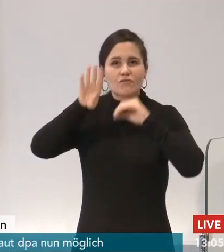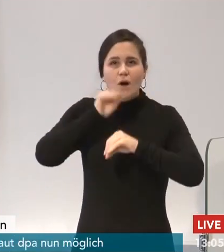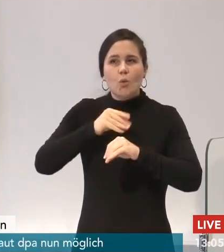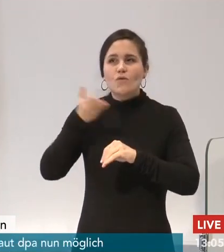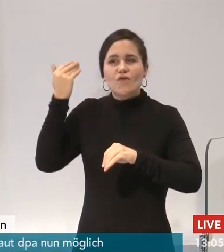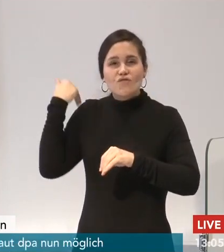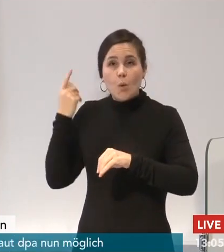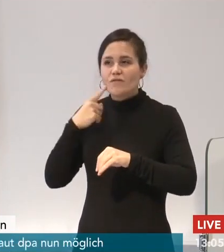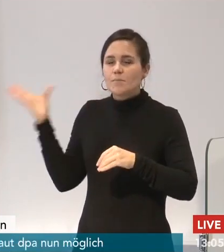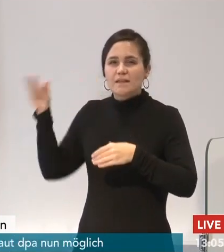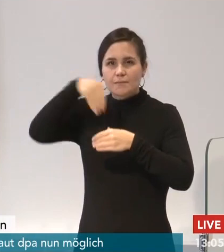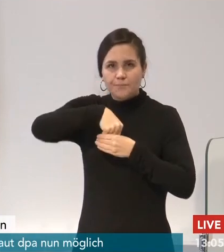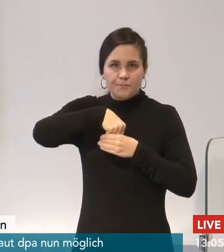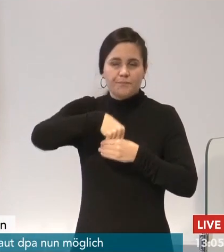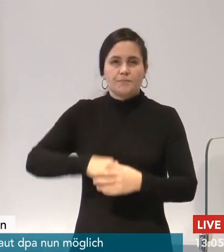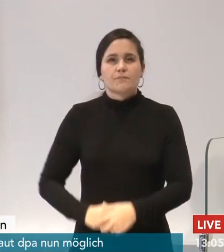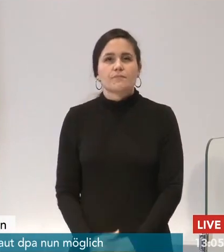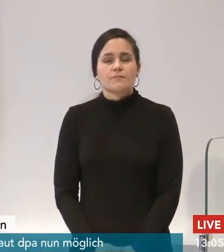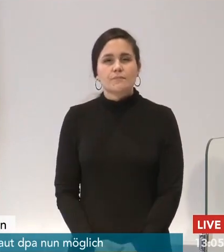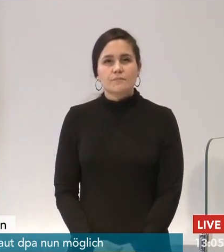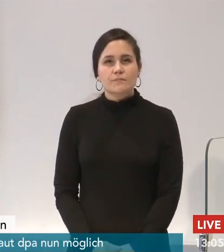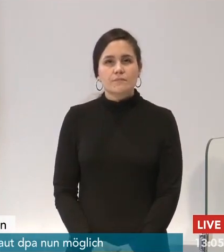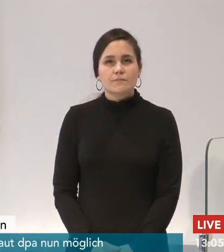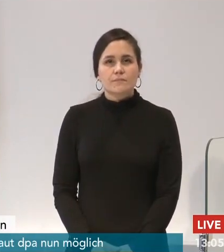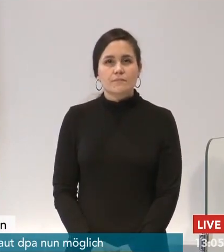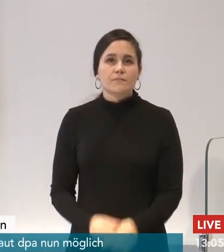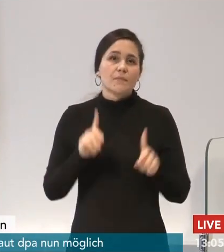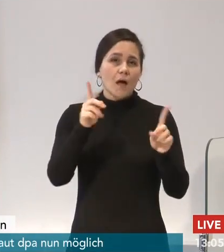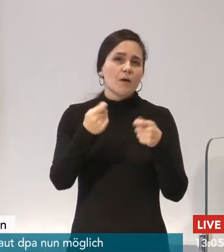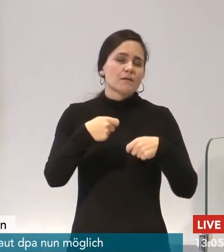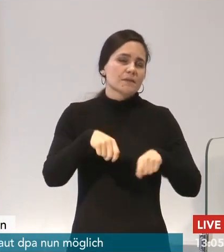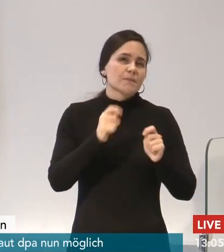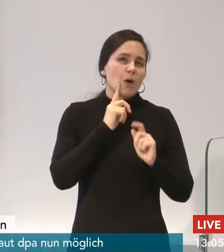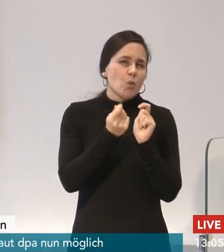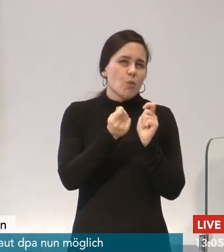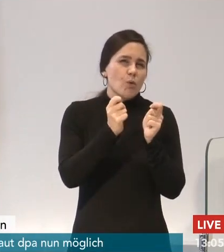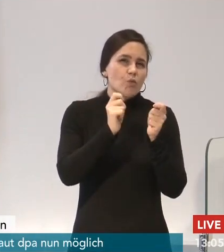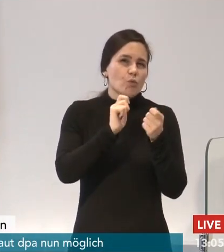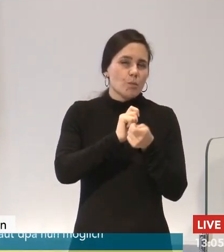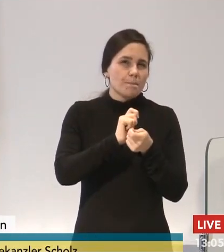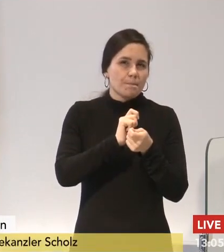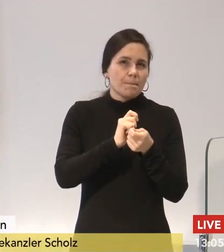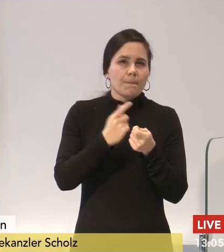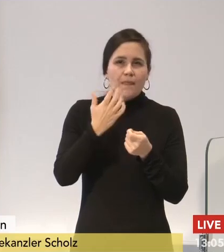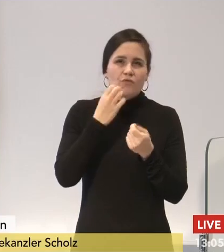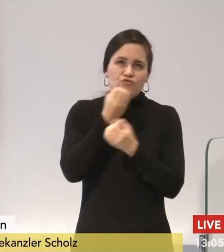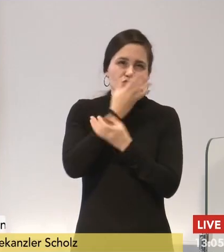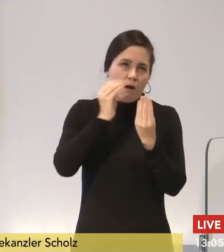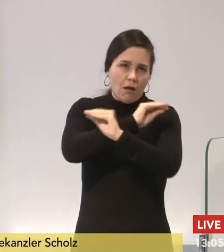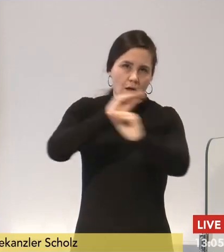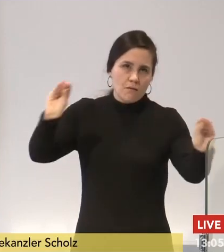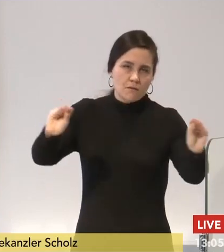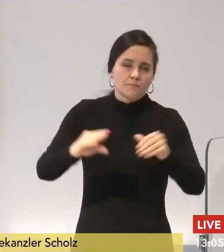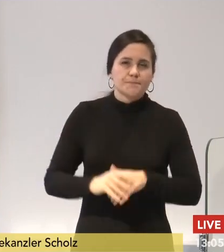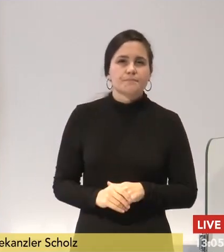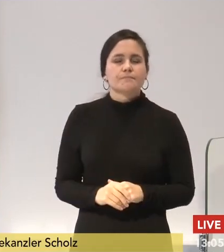Plan. Es gibt allerdings auch Veränderungen, auf die ich ausdrücklich aufmerksam machen möchte. Wir müssen natürlich